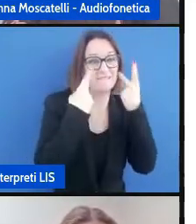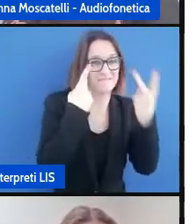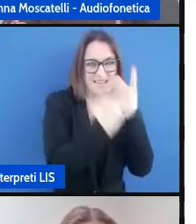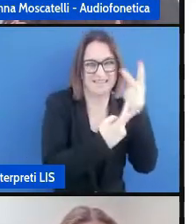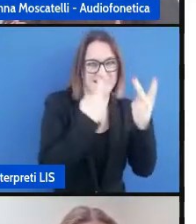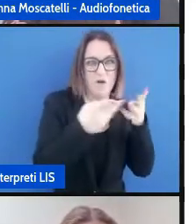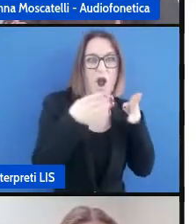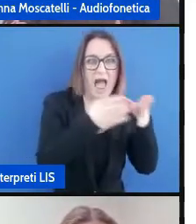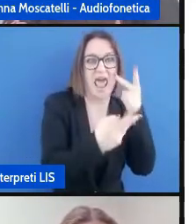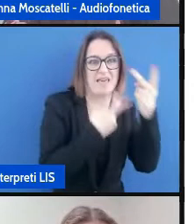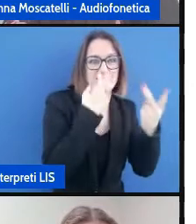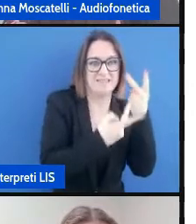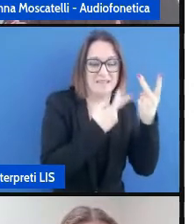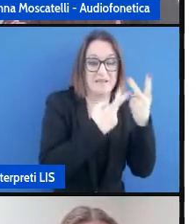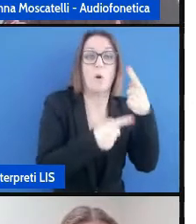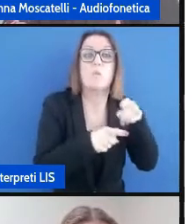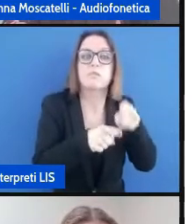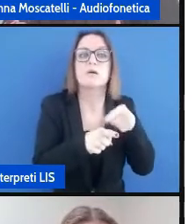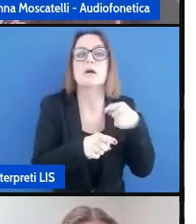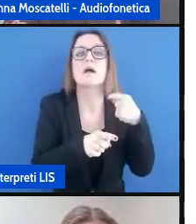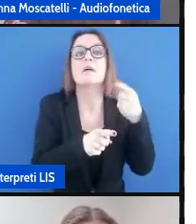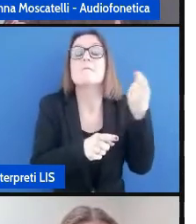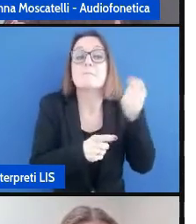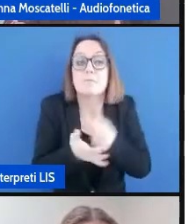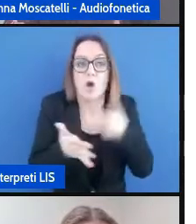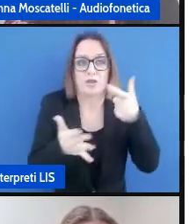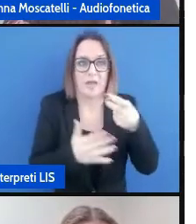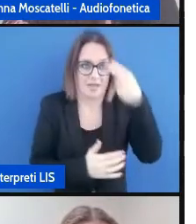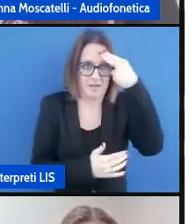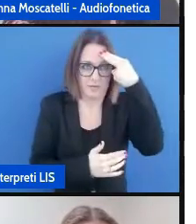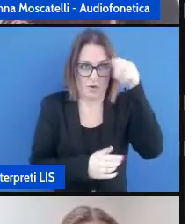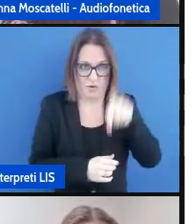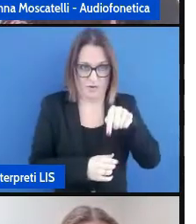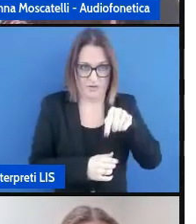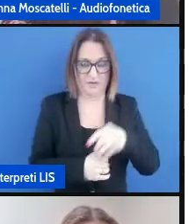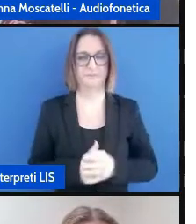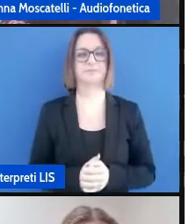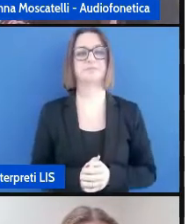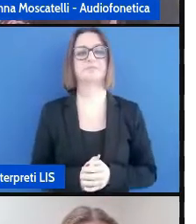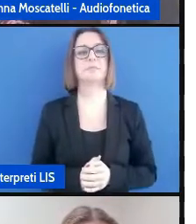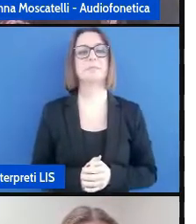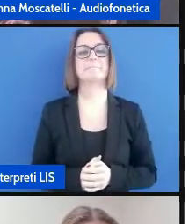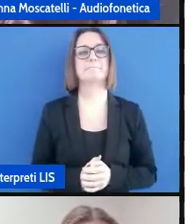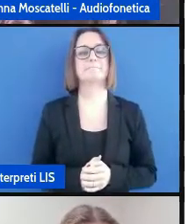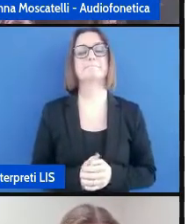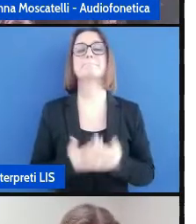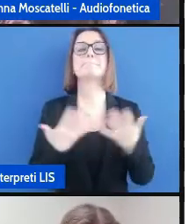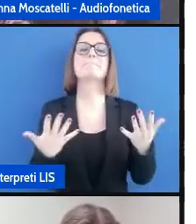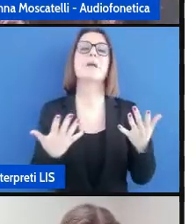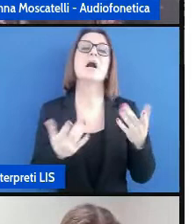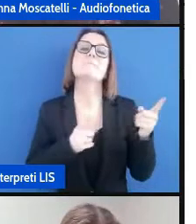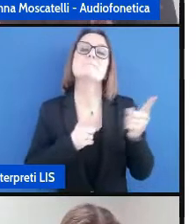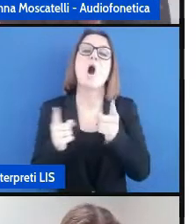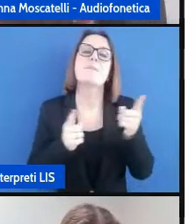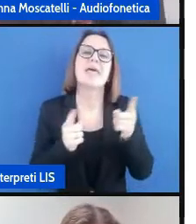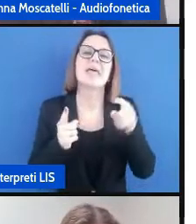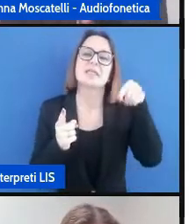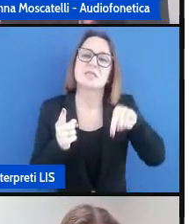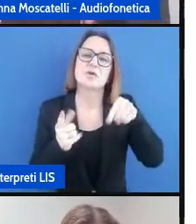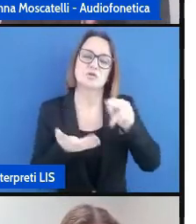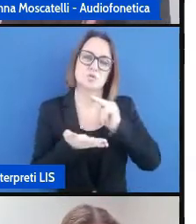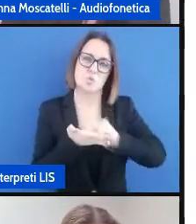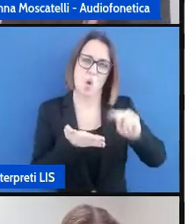questo è molto importante da considerare quindi nel momento in cui la scuola